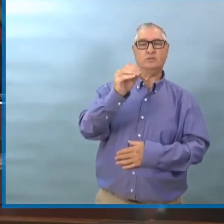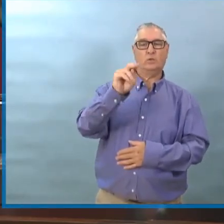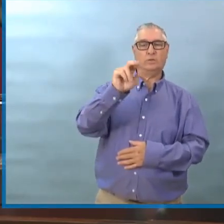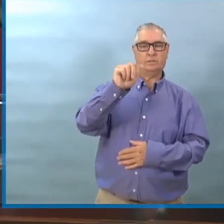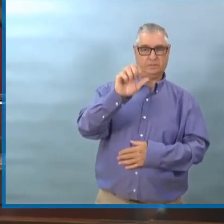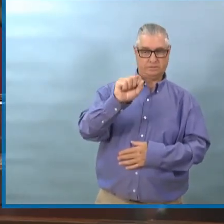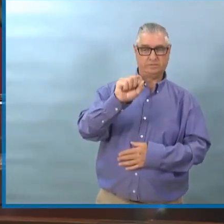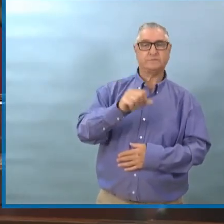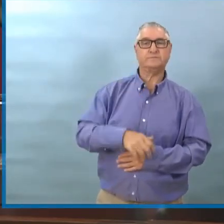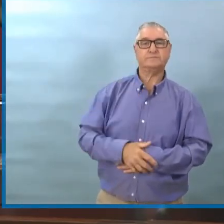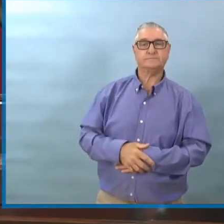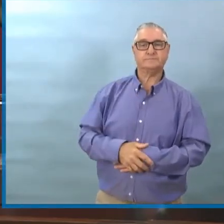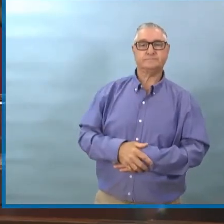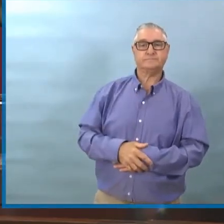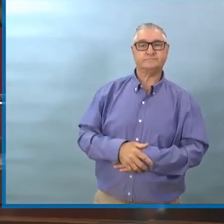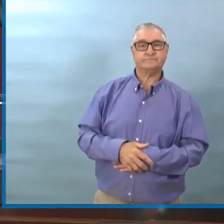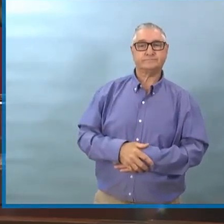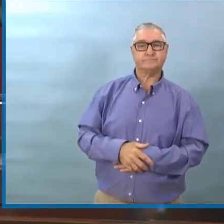Question inaudible.